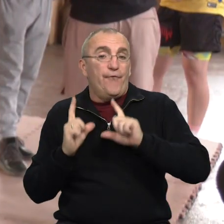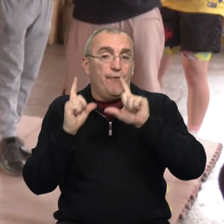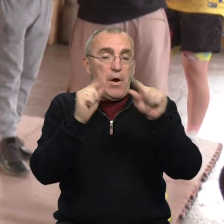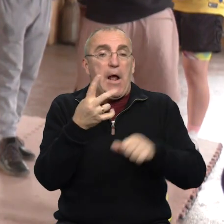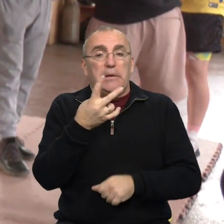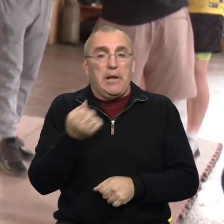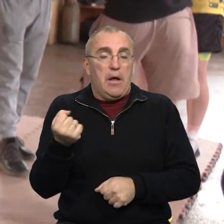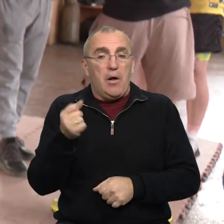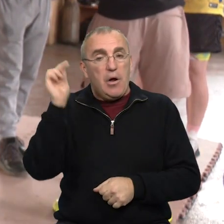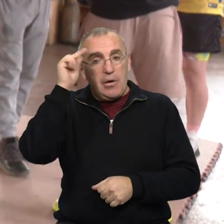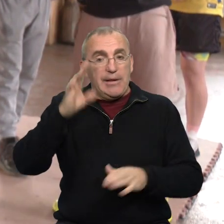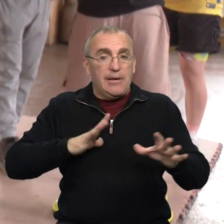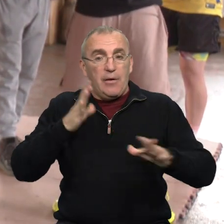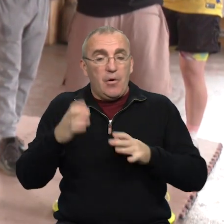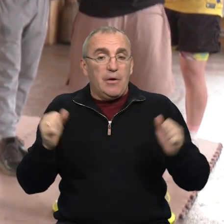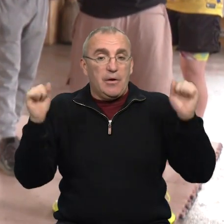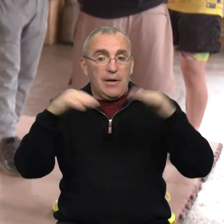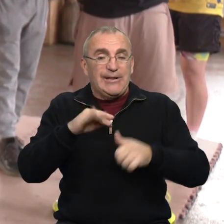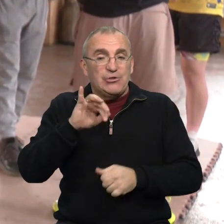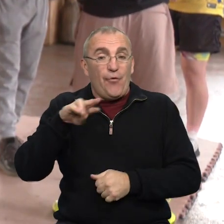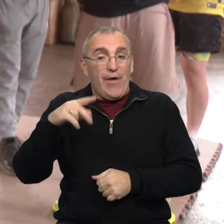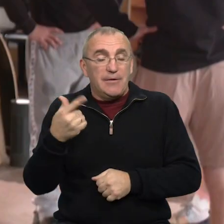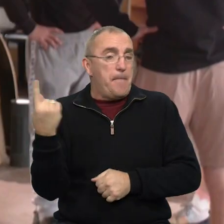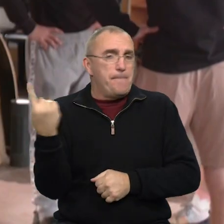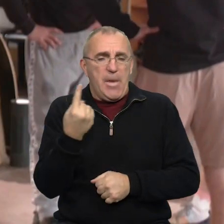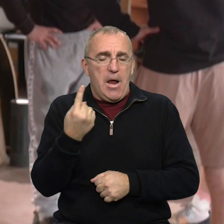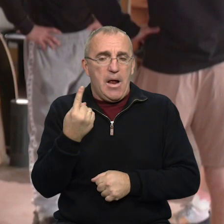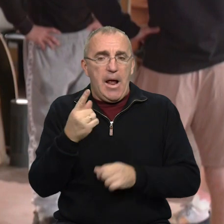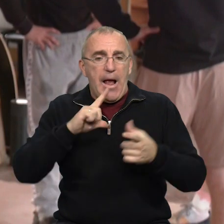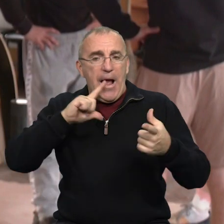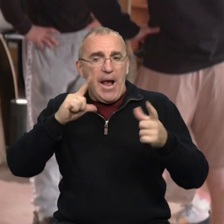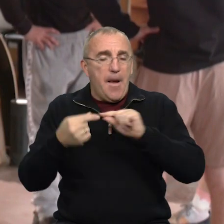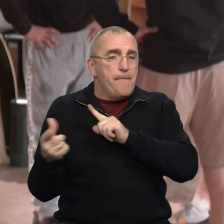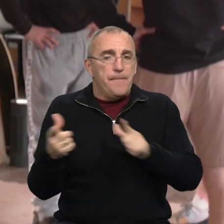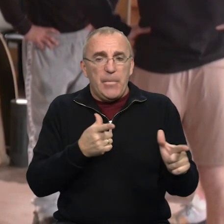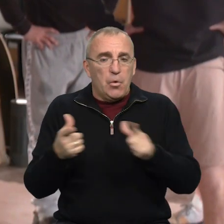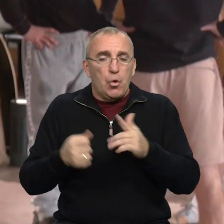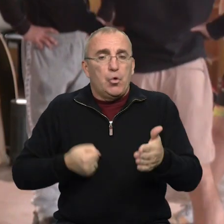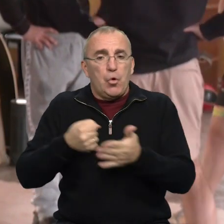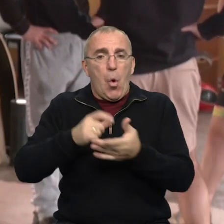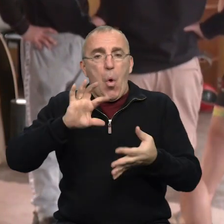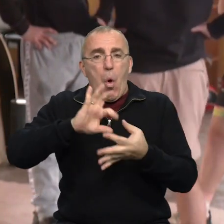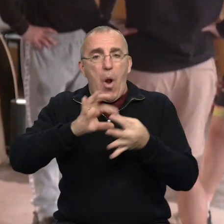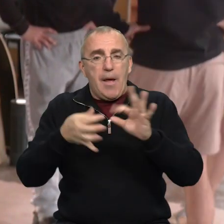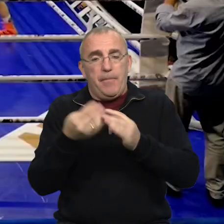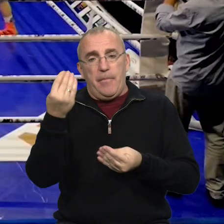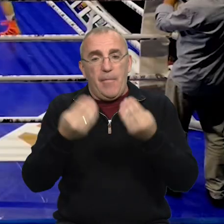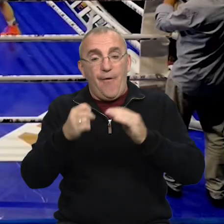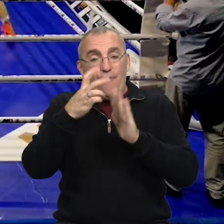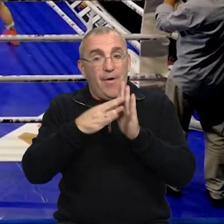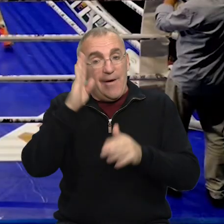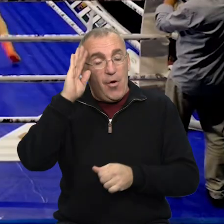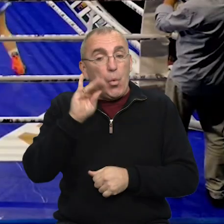'їжджає на навчально-тренувальний збір в Тисовиць, де буде перший етап підготовки до Олімпійських ігор.